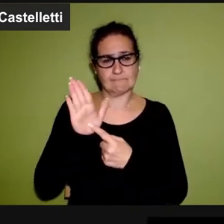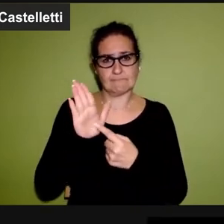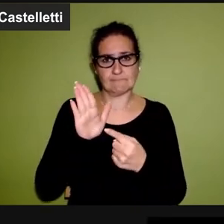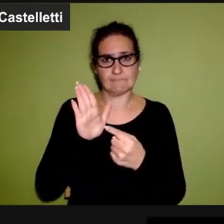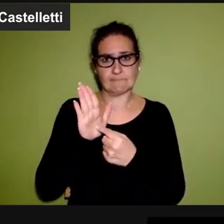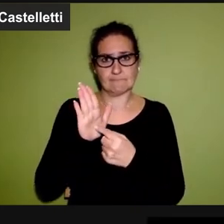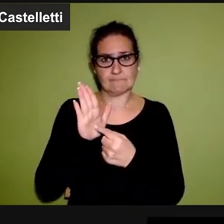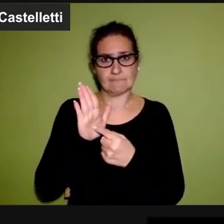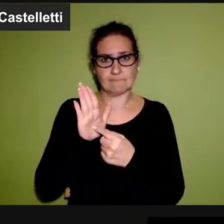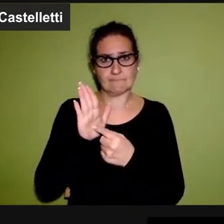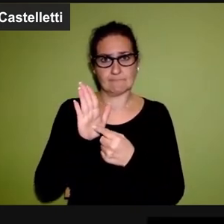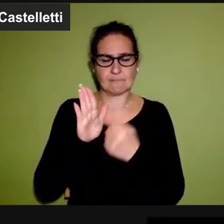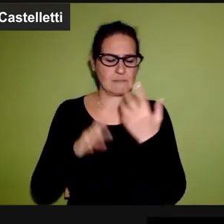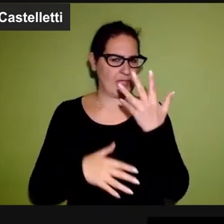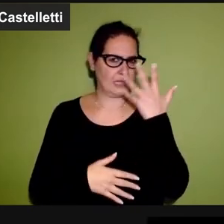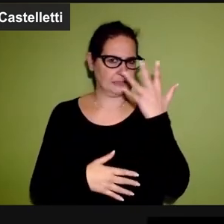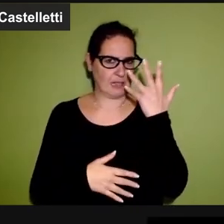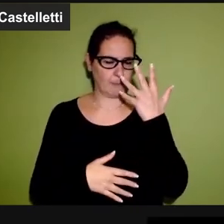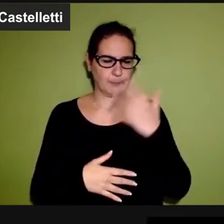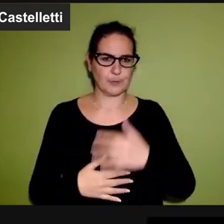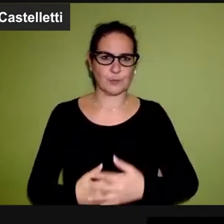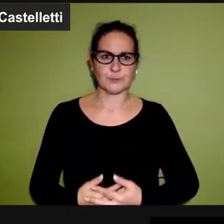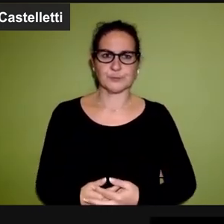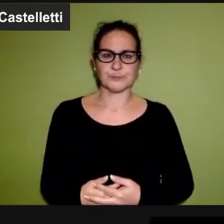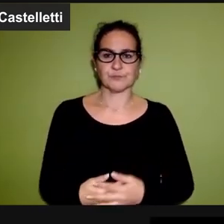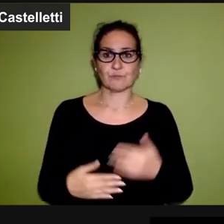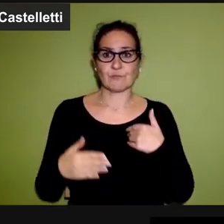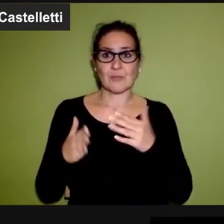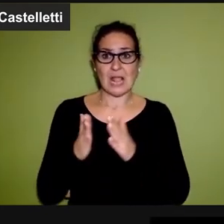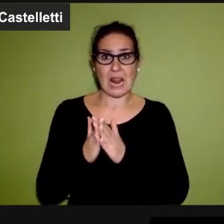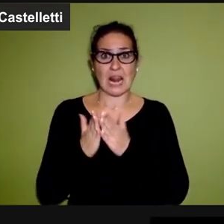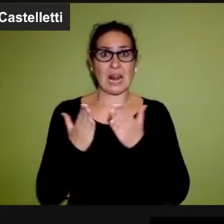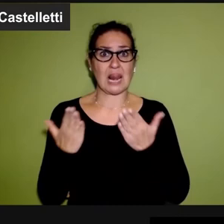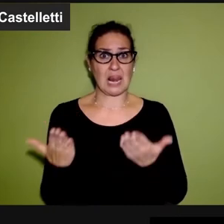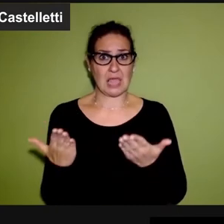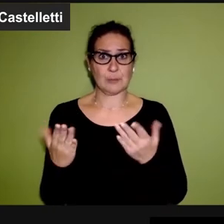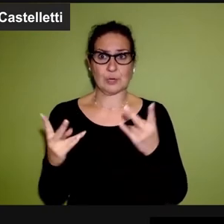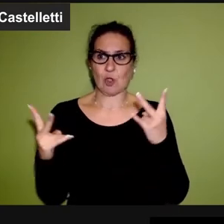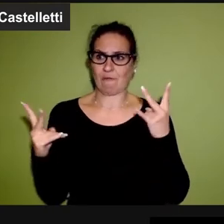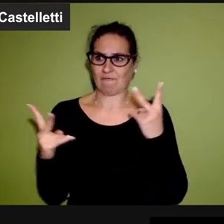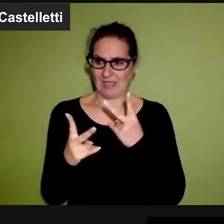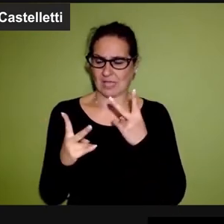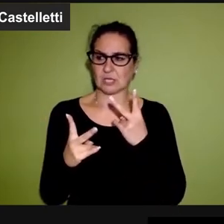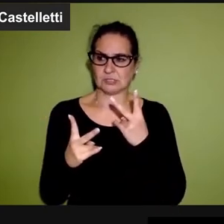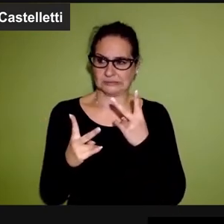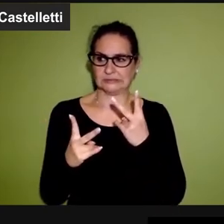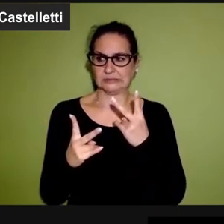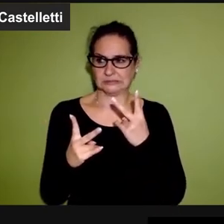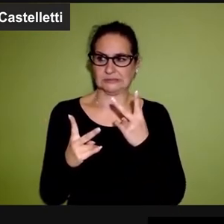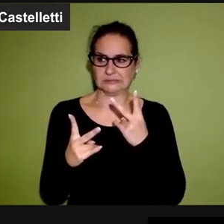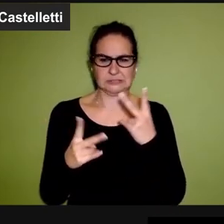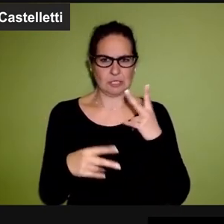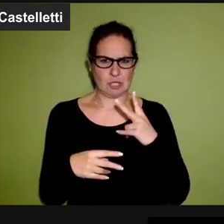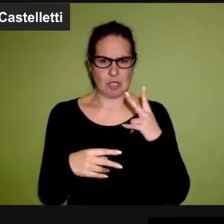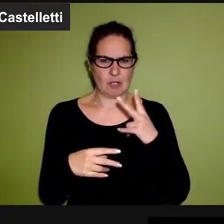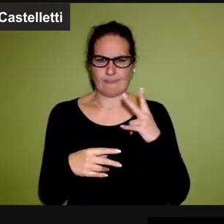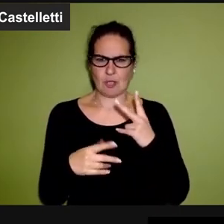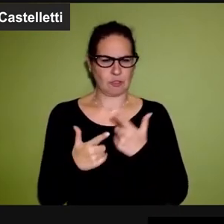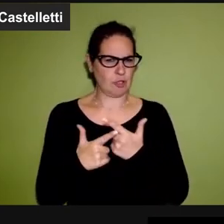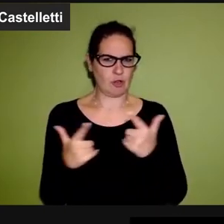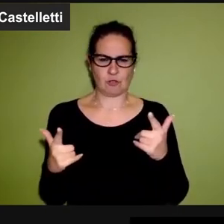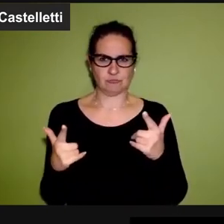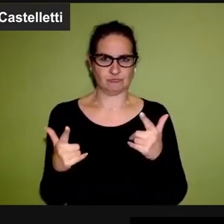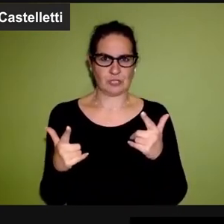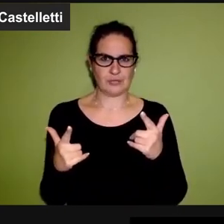Io, per esempio, di fronte all'obiezione, perché in questo libro io mi pongo le obiezioni più scomode, ovviamente,